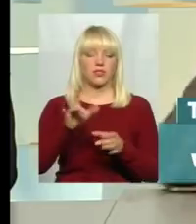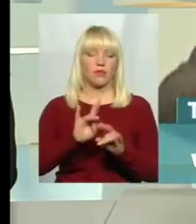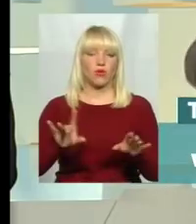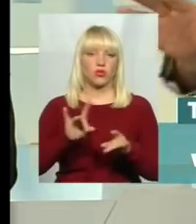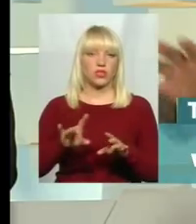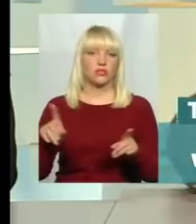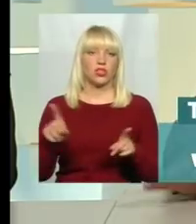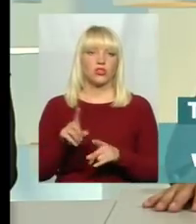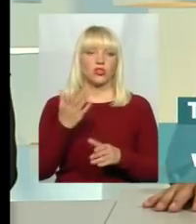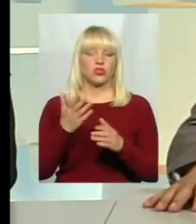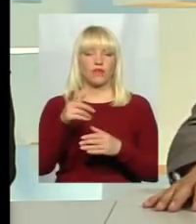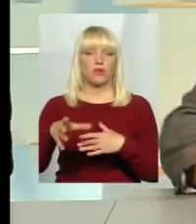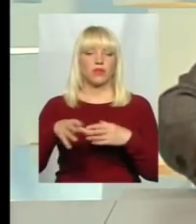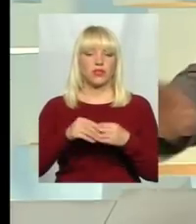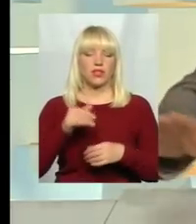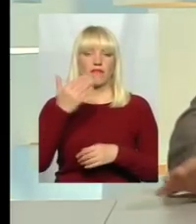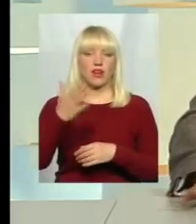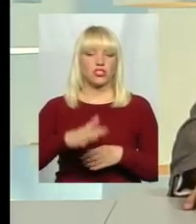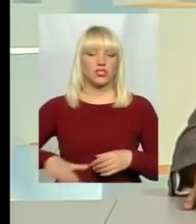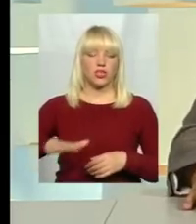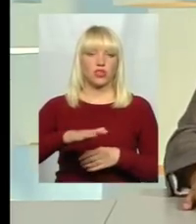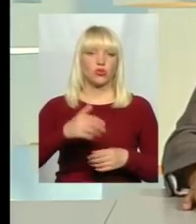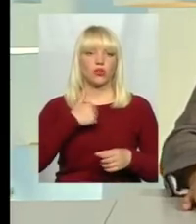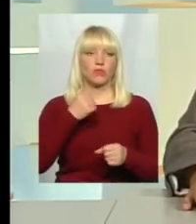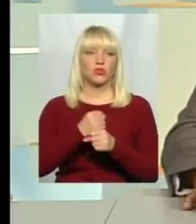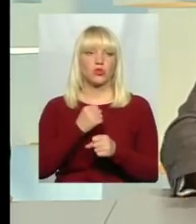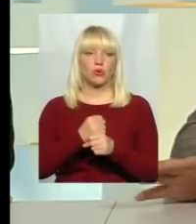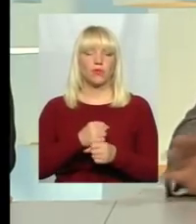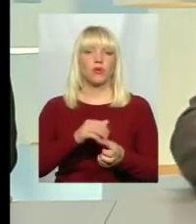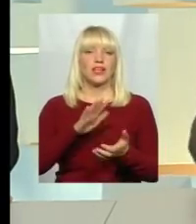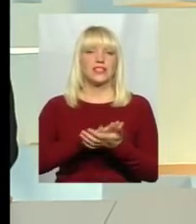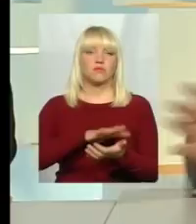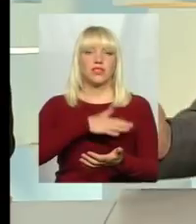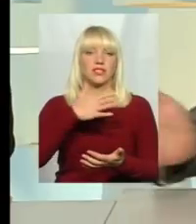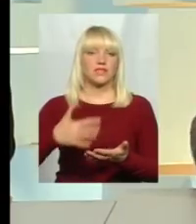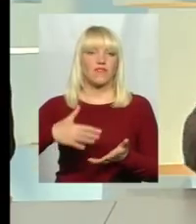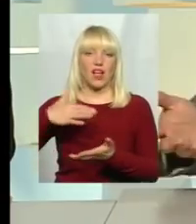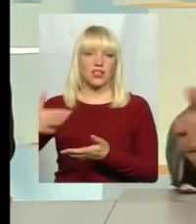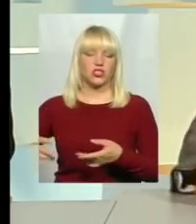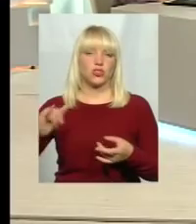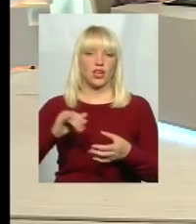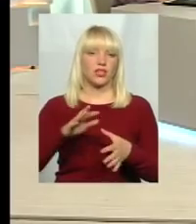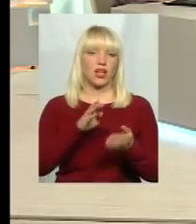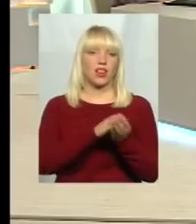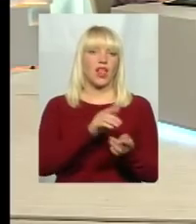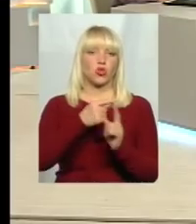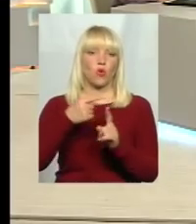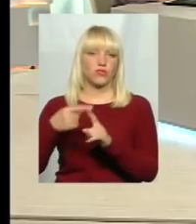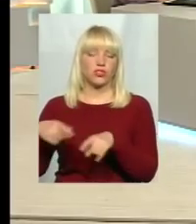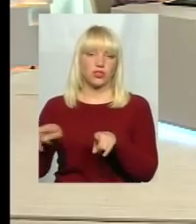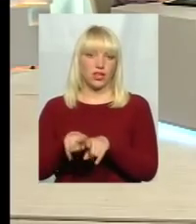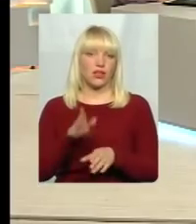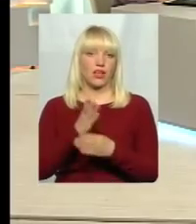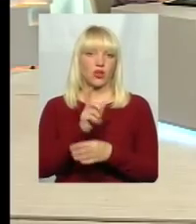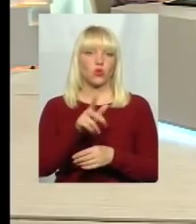приєднаєтесь, ми у вас на території все застроємо сміттєзвалищами, кладовищами і все решта. Ну, є певна категорія осіб, які так говорять.